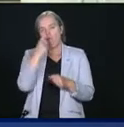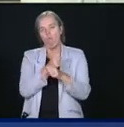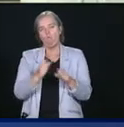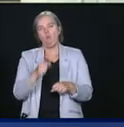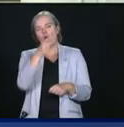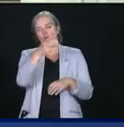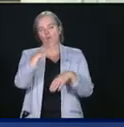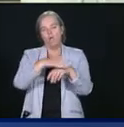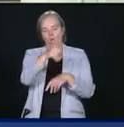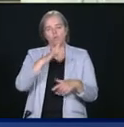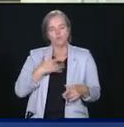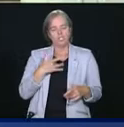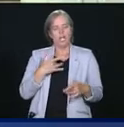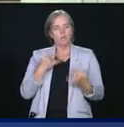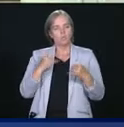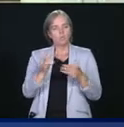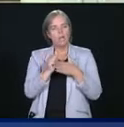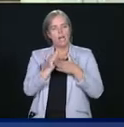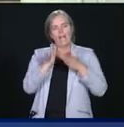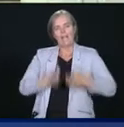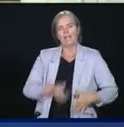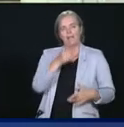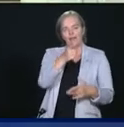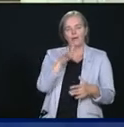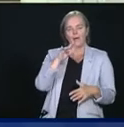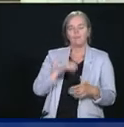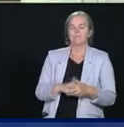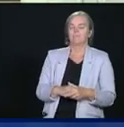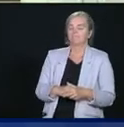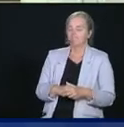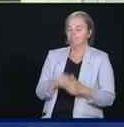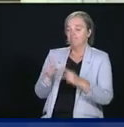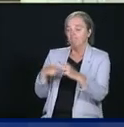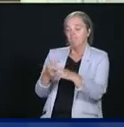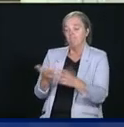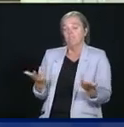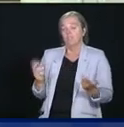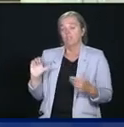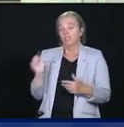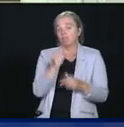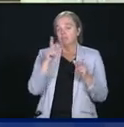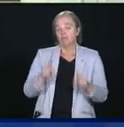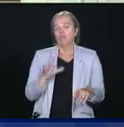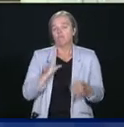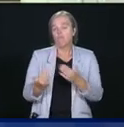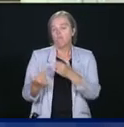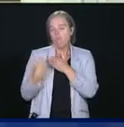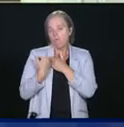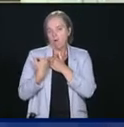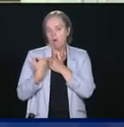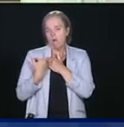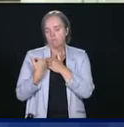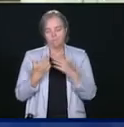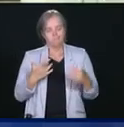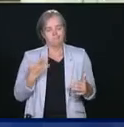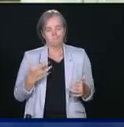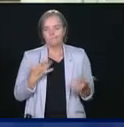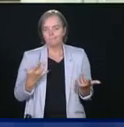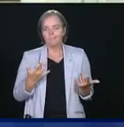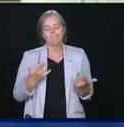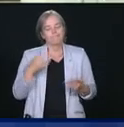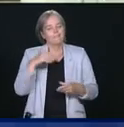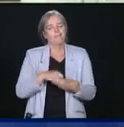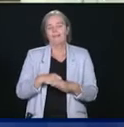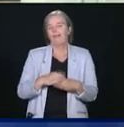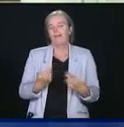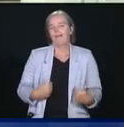incarner le leadership nécessaire encore à ce jour? Réponse. Nous avons tous un rôle à jouer. On a tous fait des choses dans notre vie,